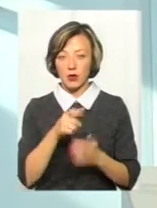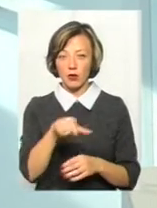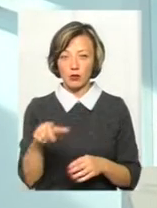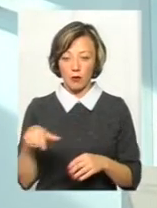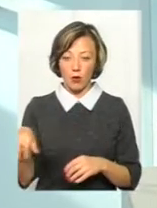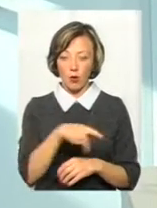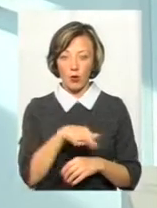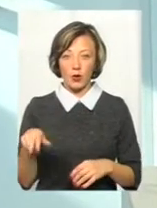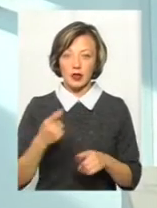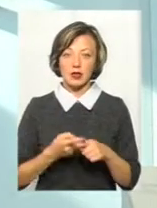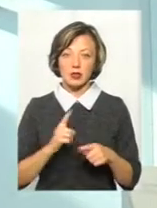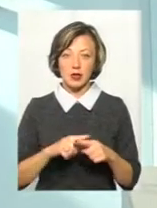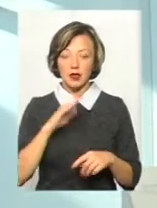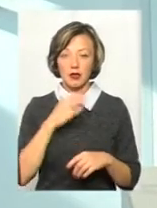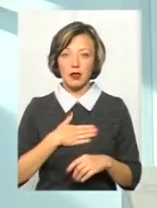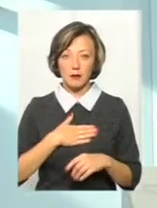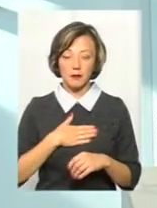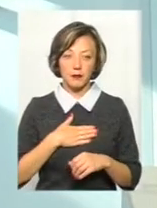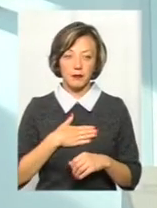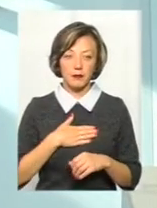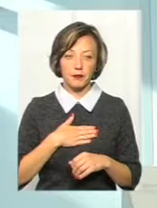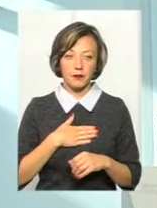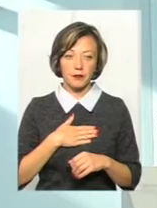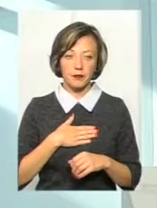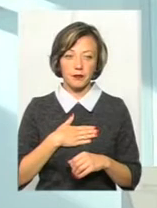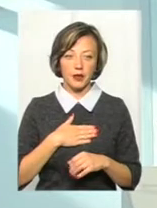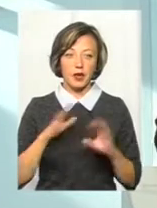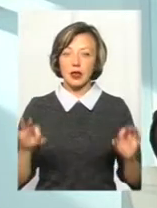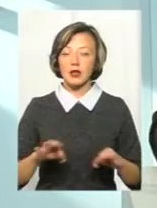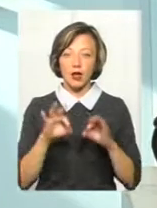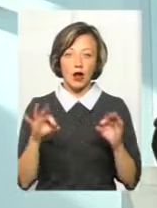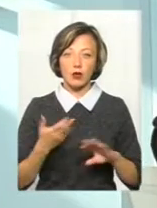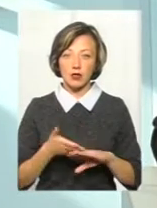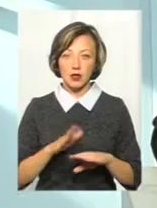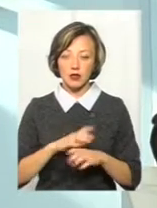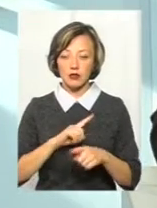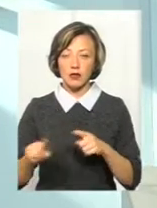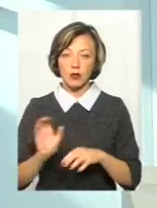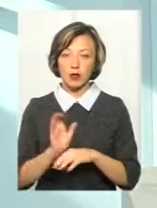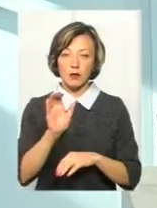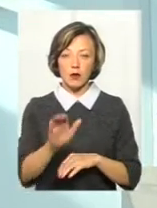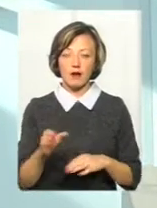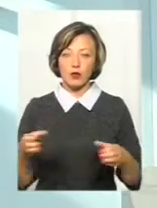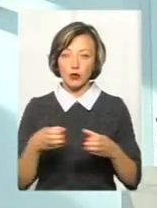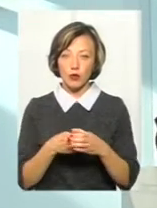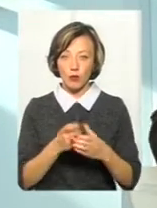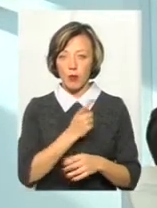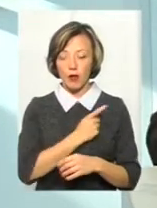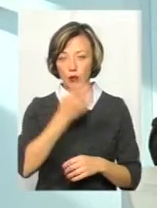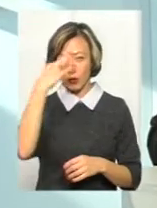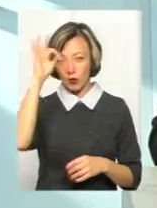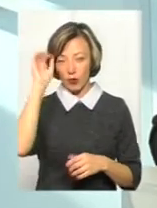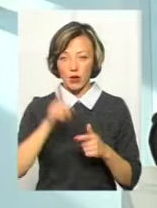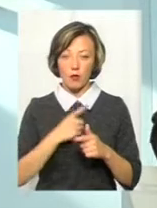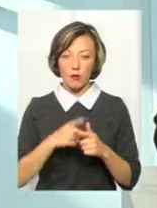Це нам не є ніякої складності швидко направити чи патрульну поліцію, чи